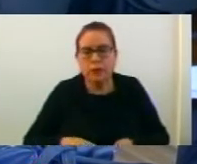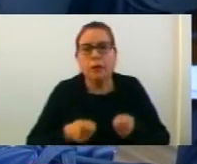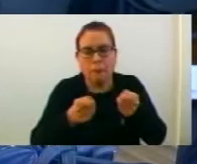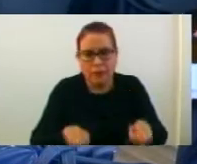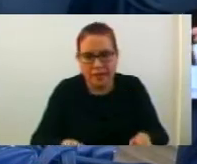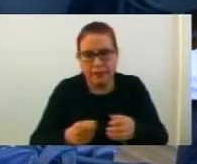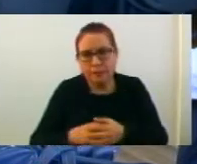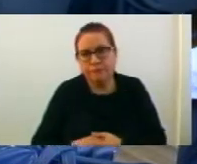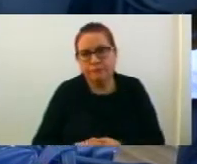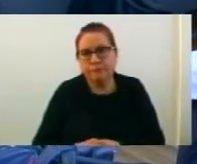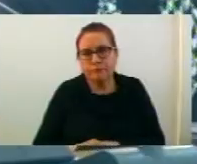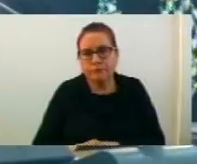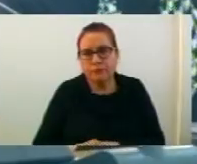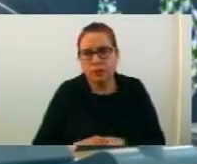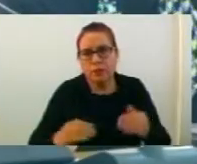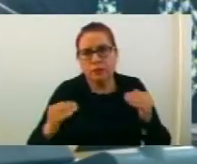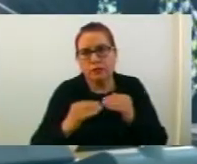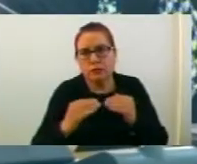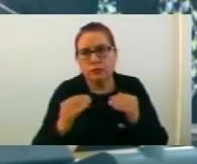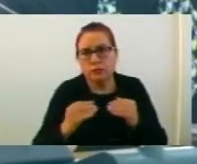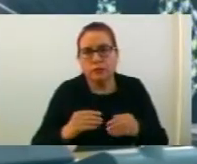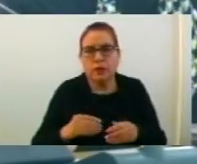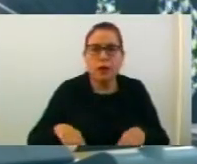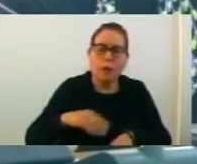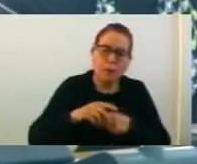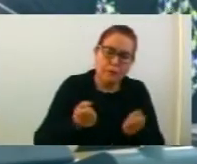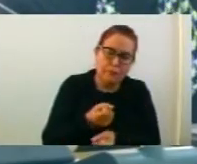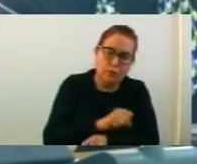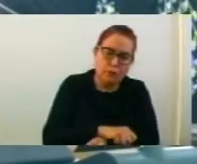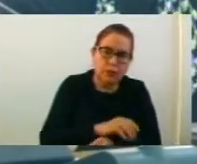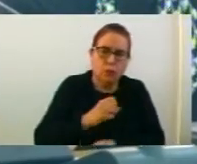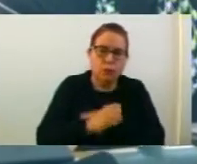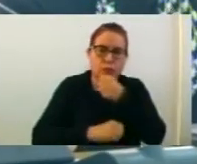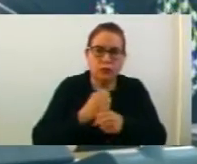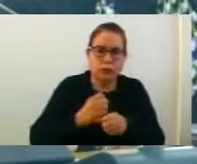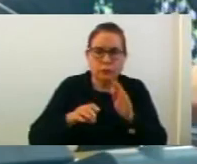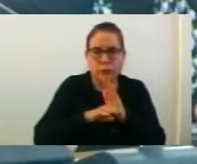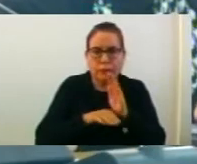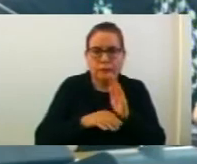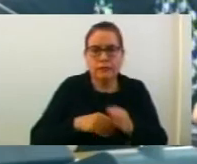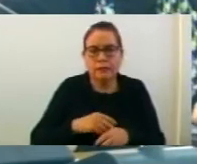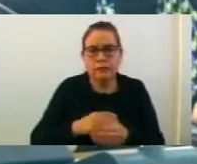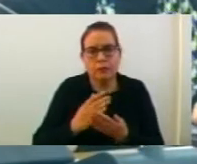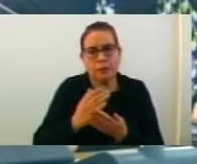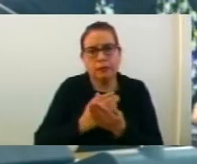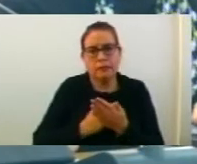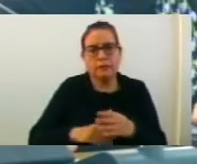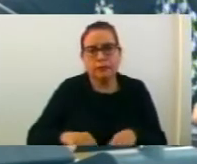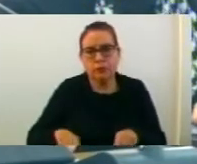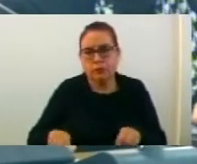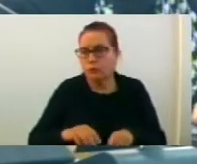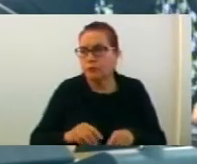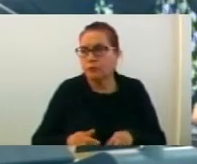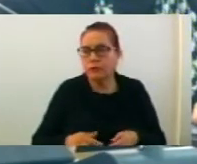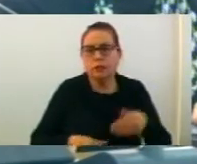за согласност на измена и дополнување на годишниот план за вработување за 2018 година